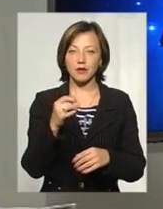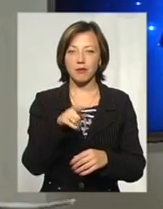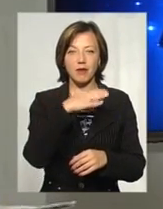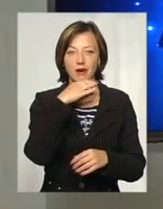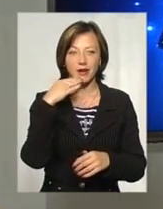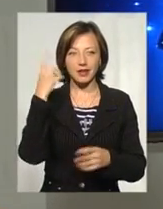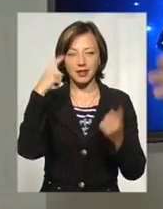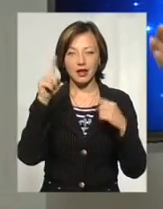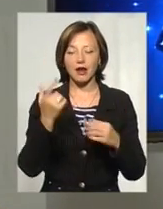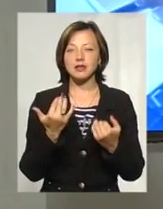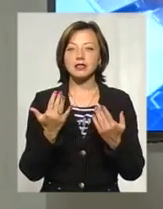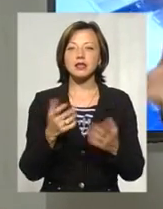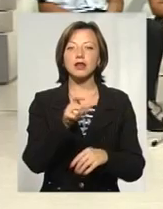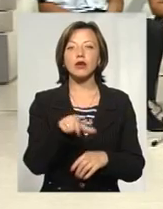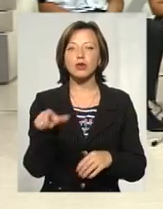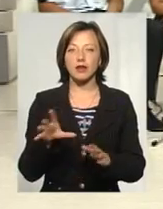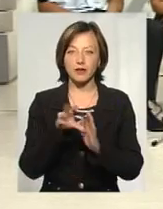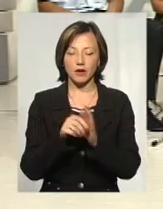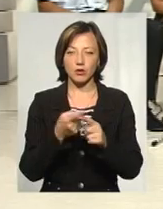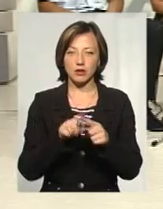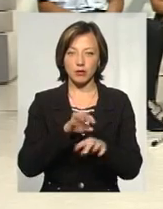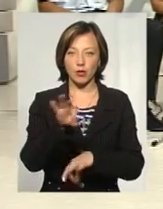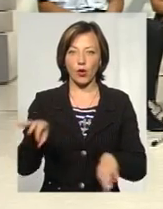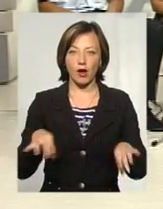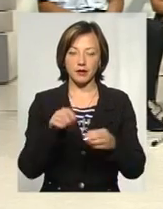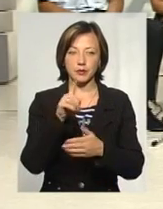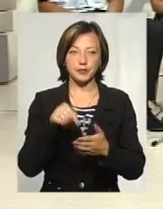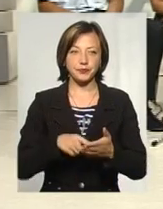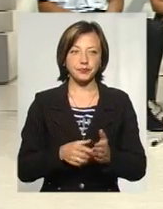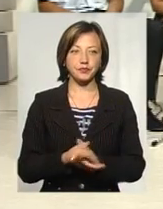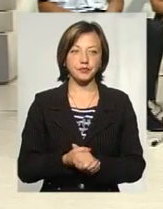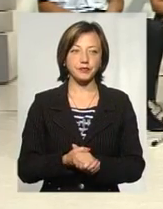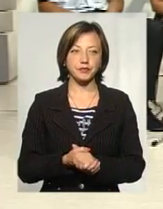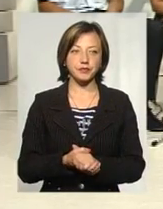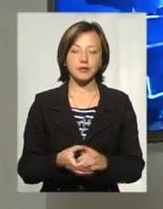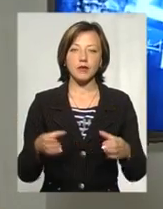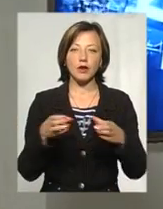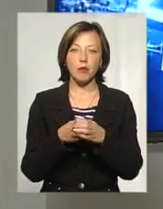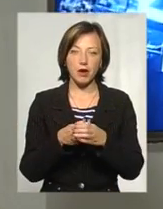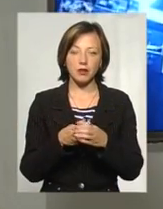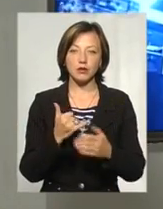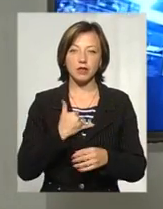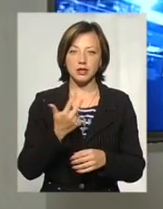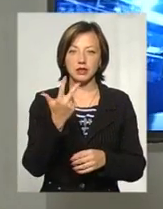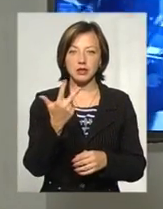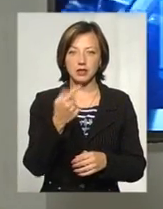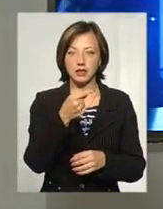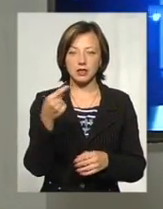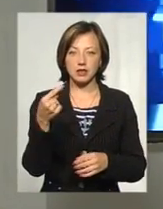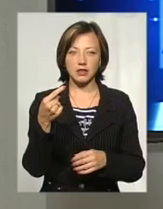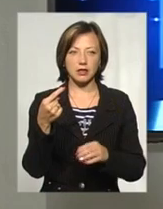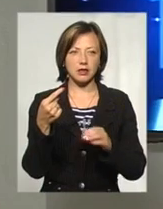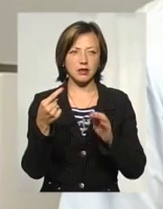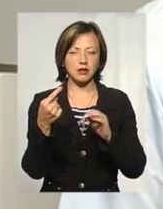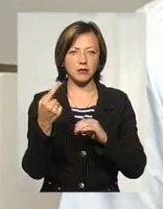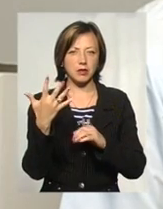вас ідеї бюджетів. А скільки людей втілює цей проєкт у життя? Втілює це життя команда десь із 3-5 чоловік.